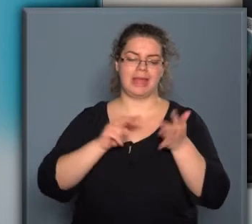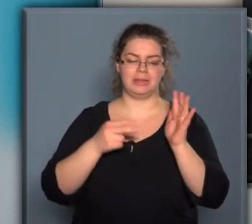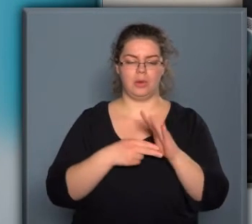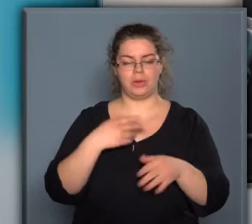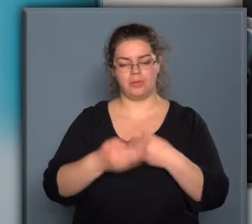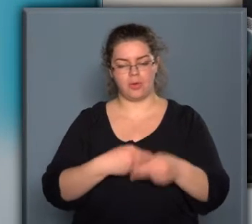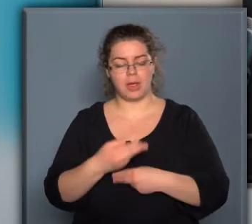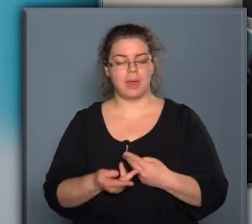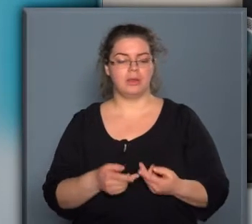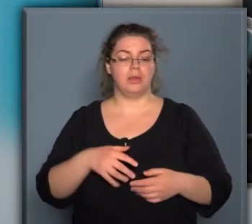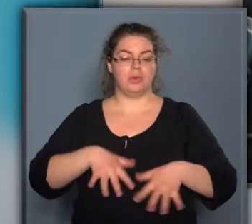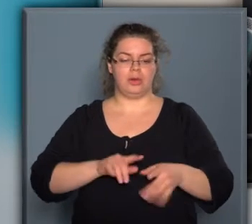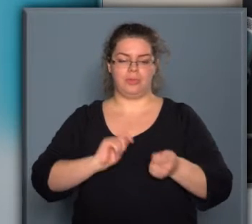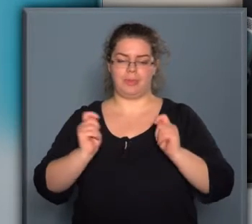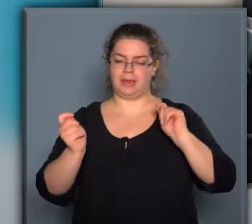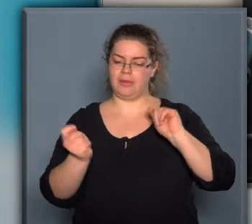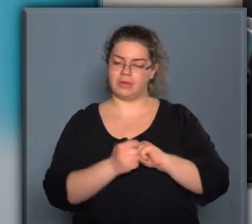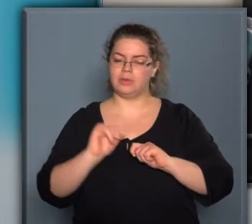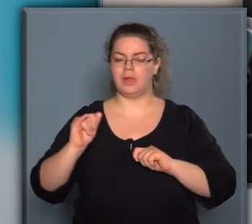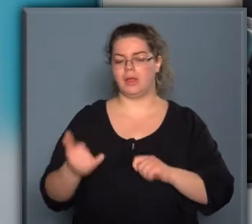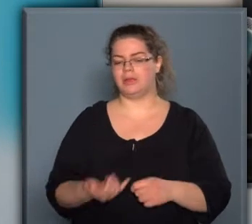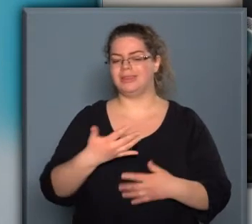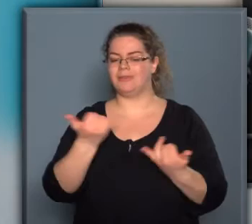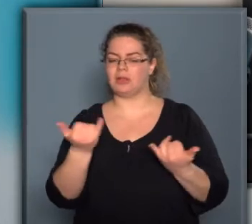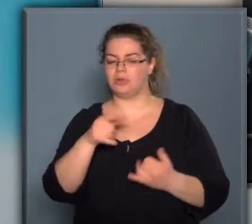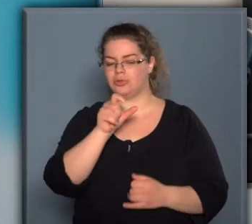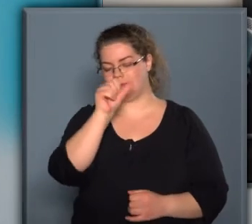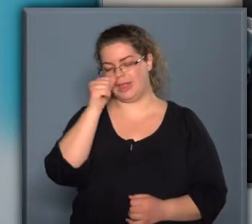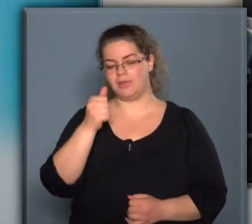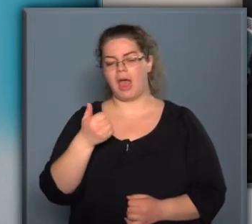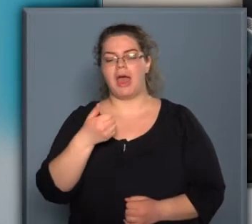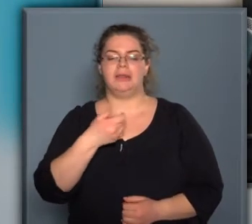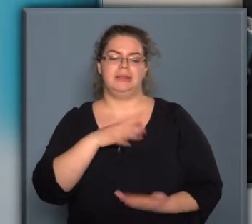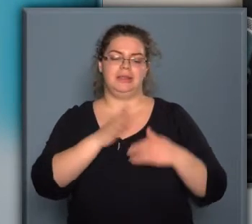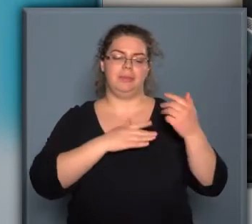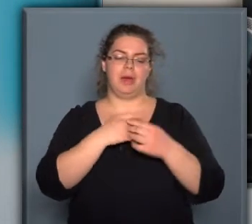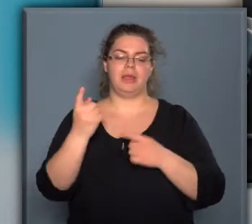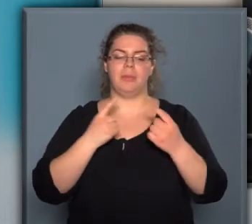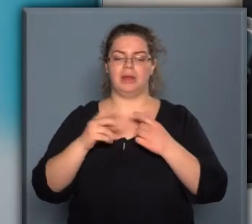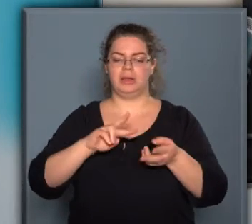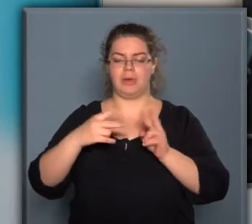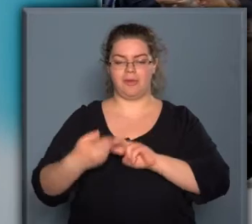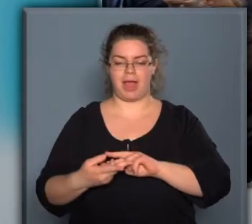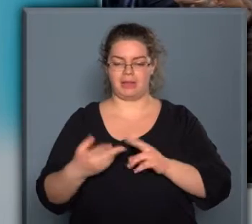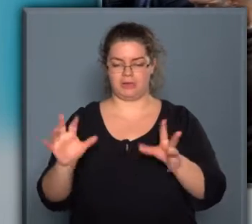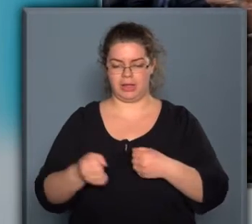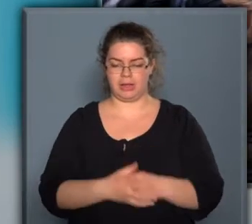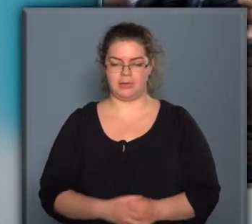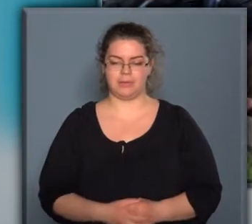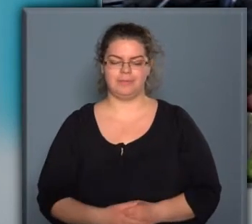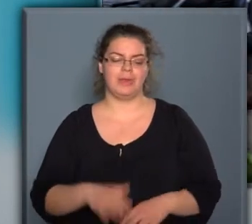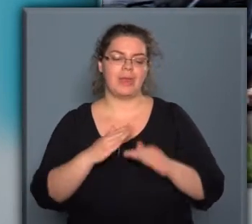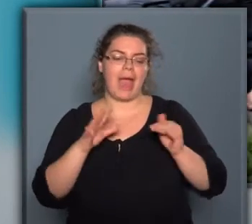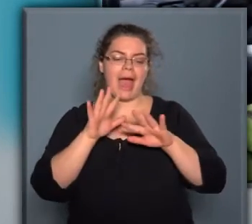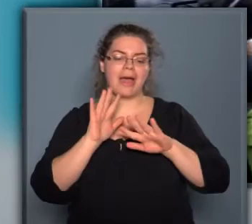technológiai folyamatokat gyökeresen megváltoztatjuk, divatos néven ipari paradigmaváltást hozunk létre. A házigazda